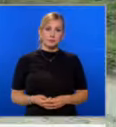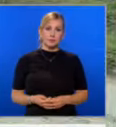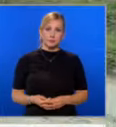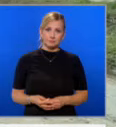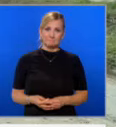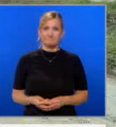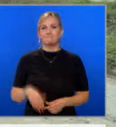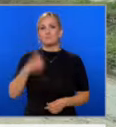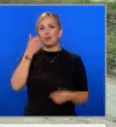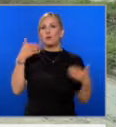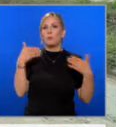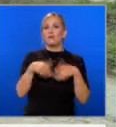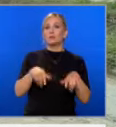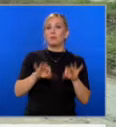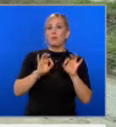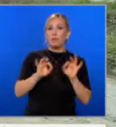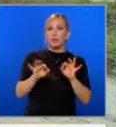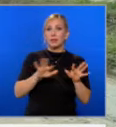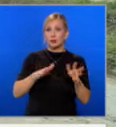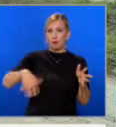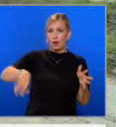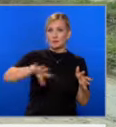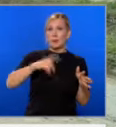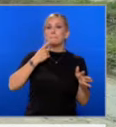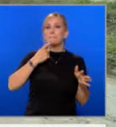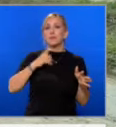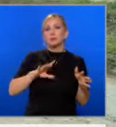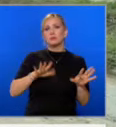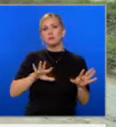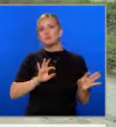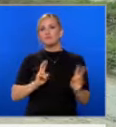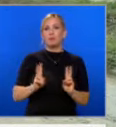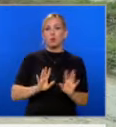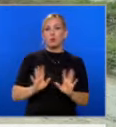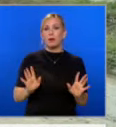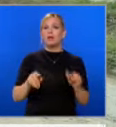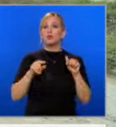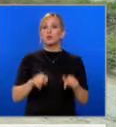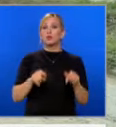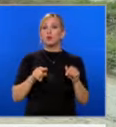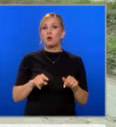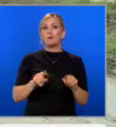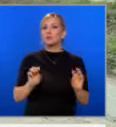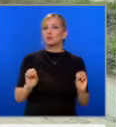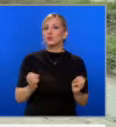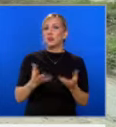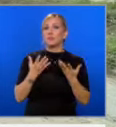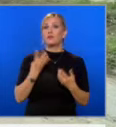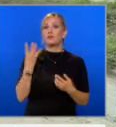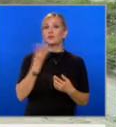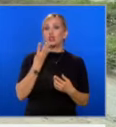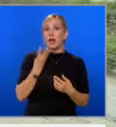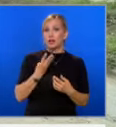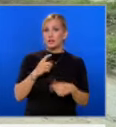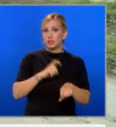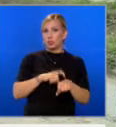Добър вечер. Към момента ситуацията в Белослав се нормализира, но адът започва точно в 4 часа, когато над града се